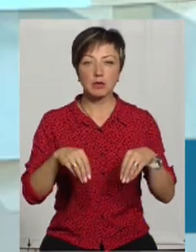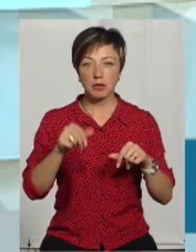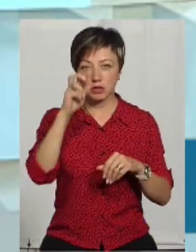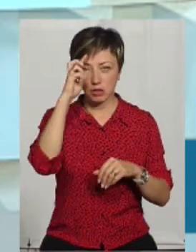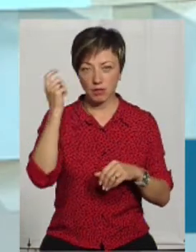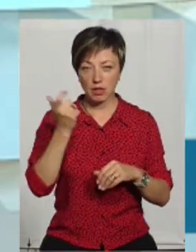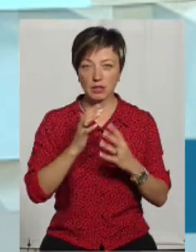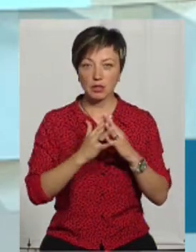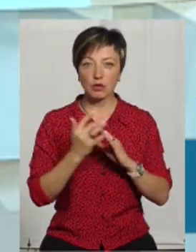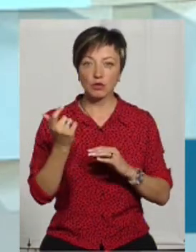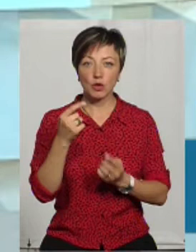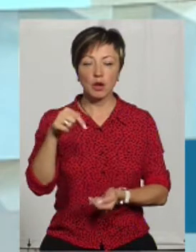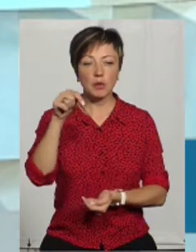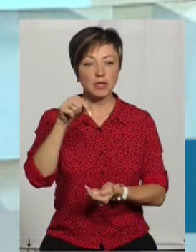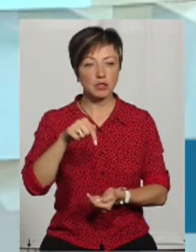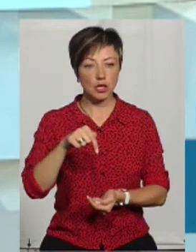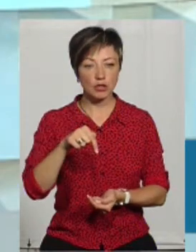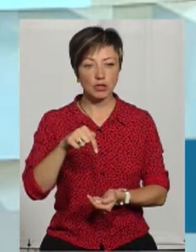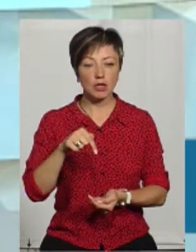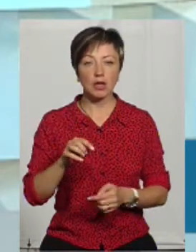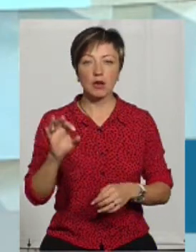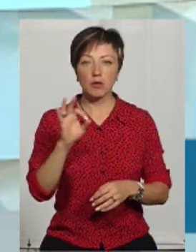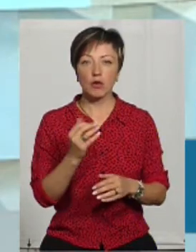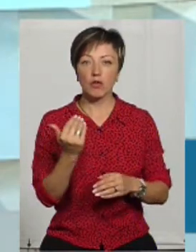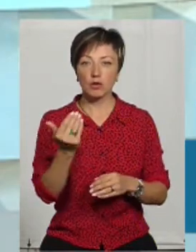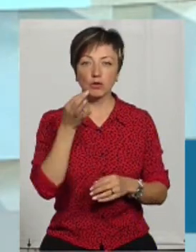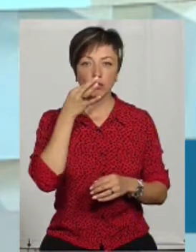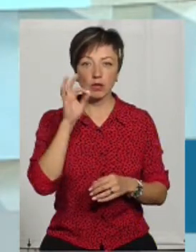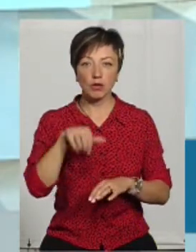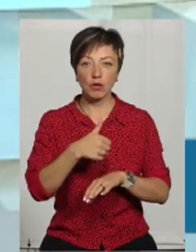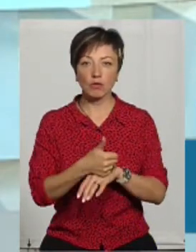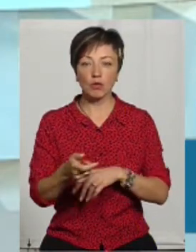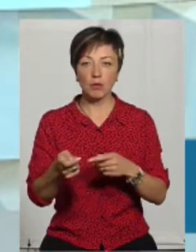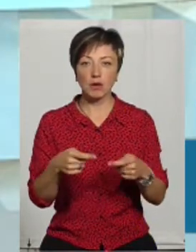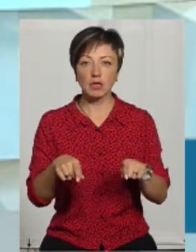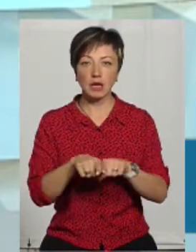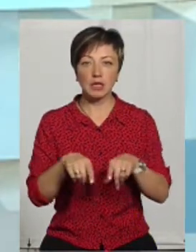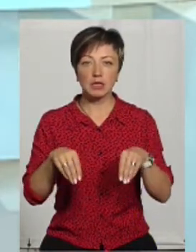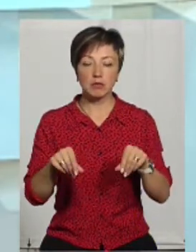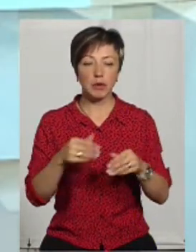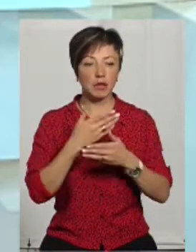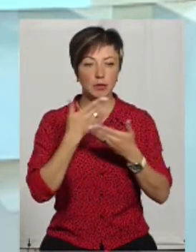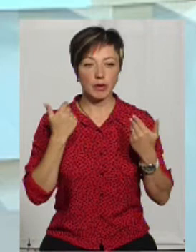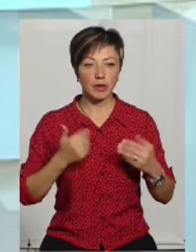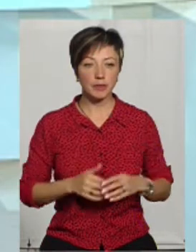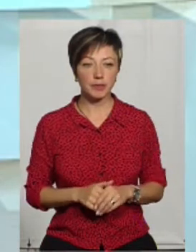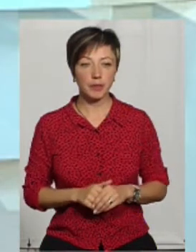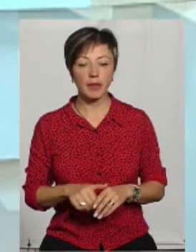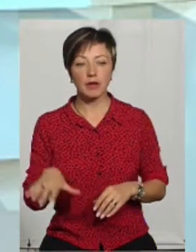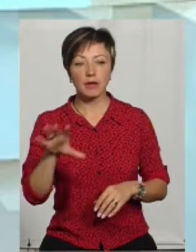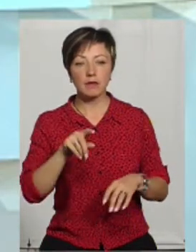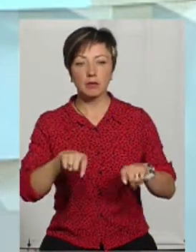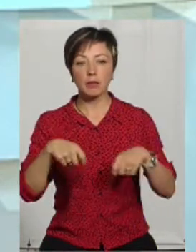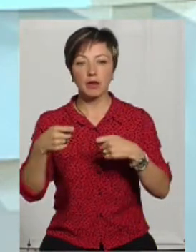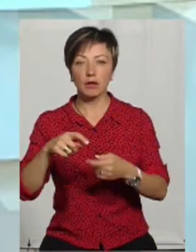державної власності, сільського сподівського призначення, що відноситься до компетенційного управління, вже таких земель немає, відсутні. Всі були